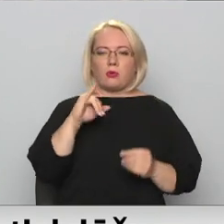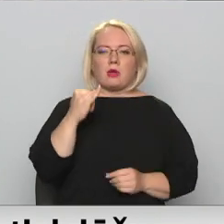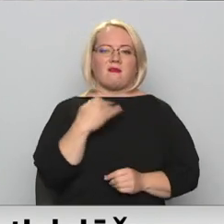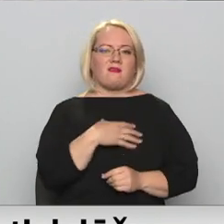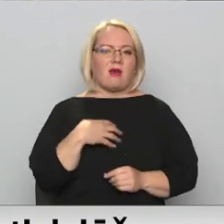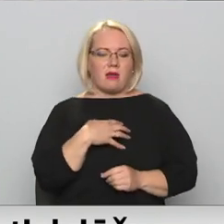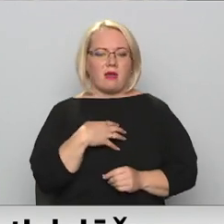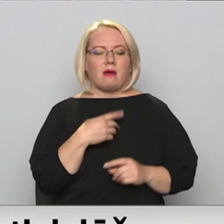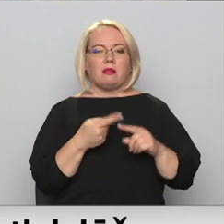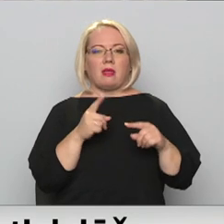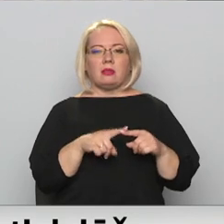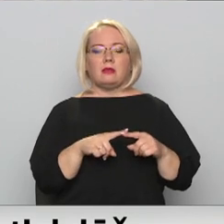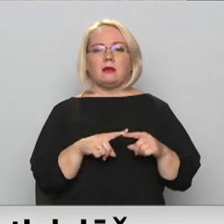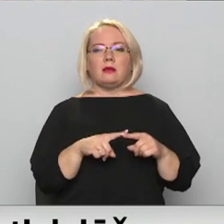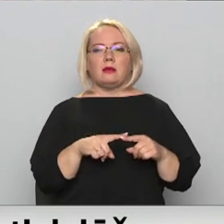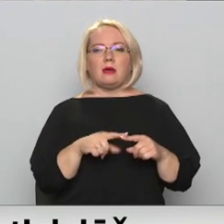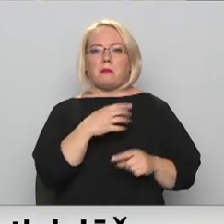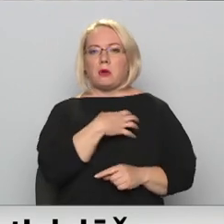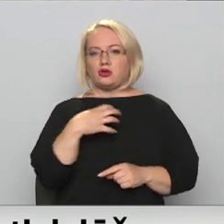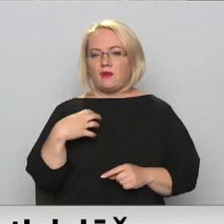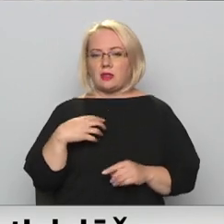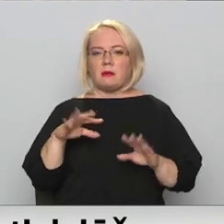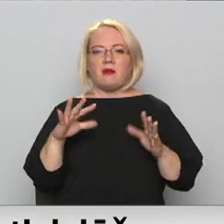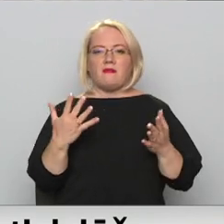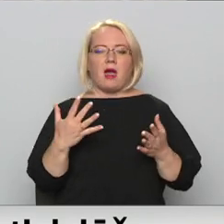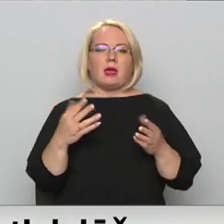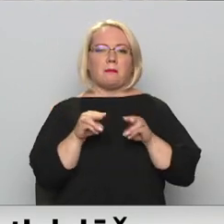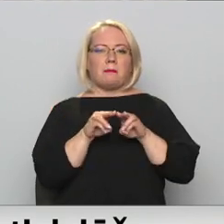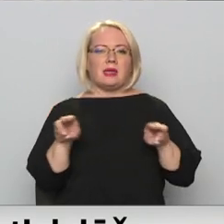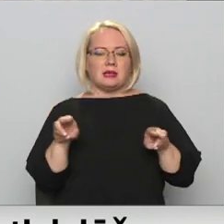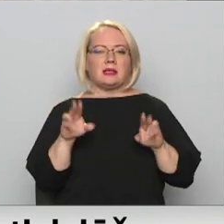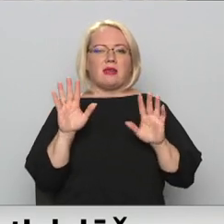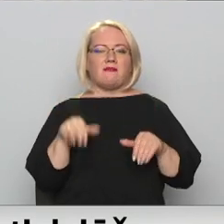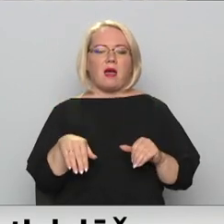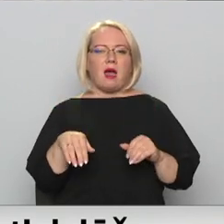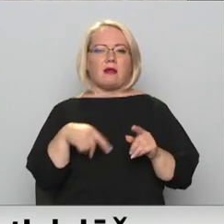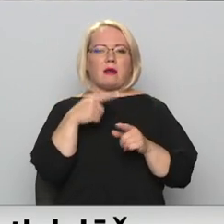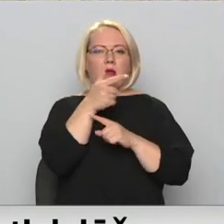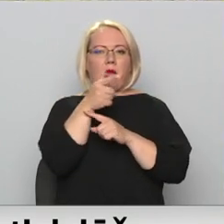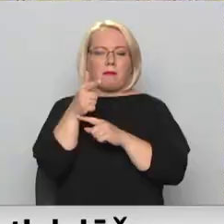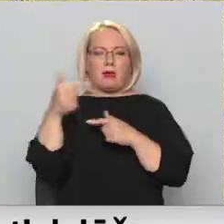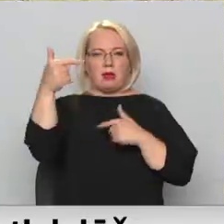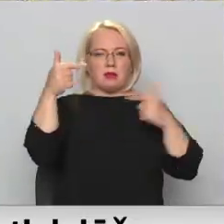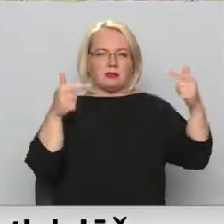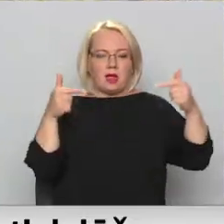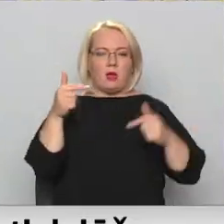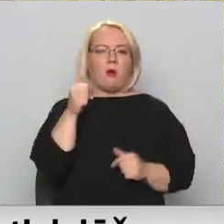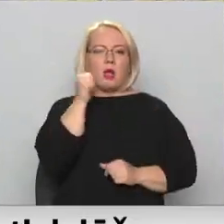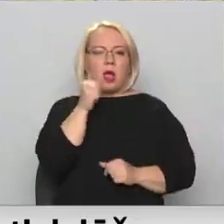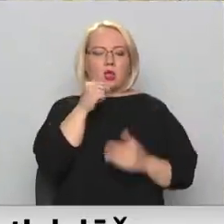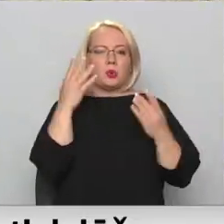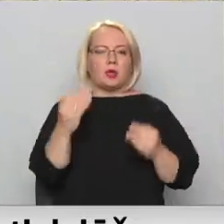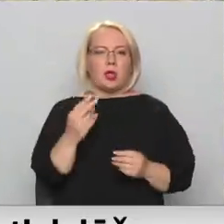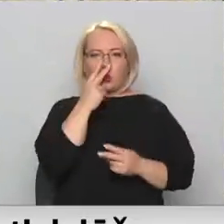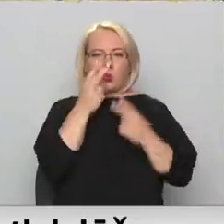pašvaldība vai varams salikt kameras un katru dienu